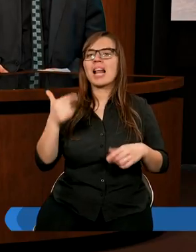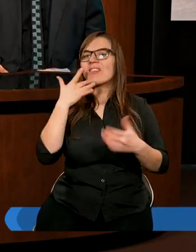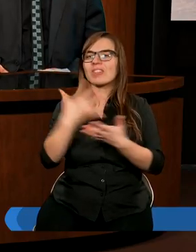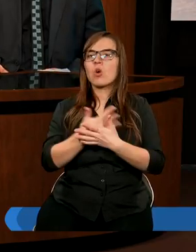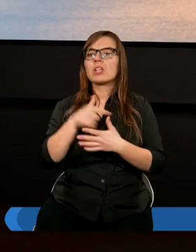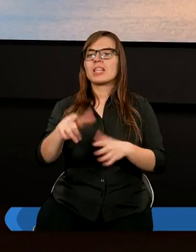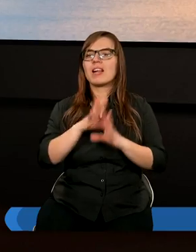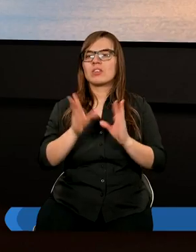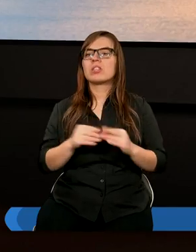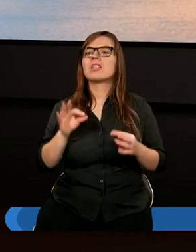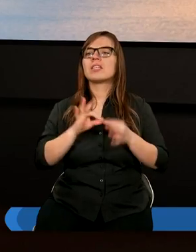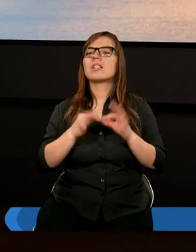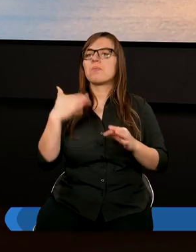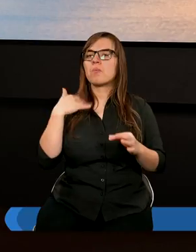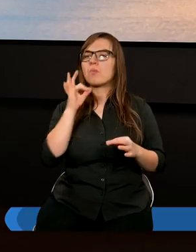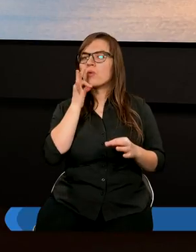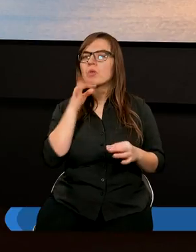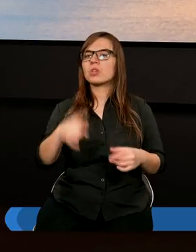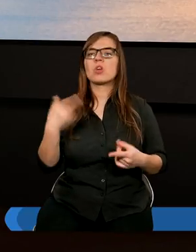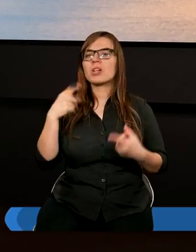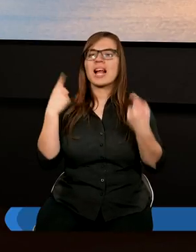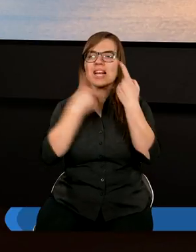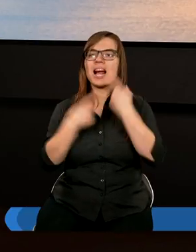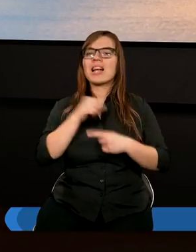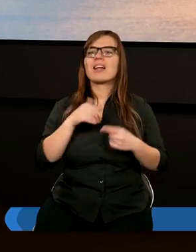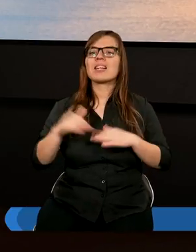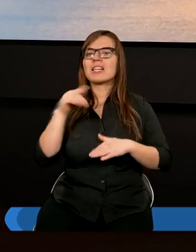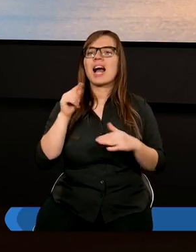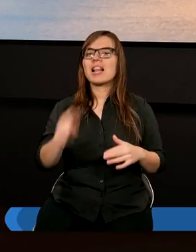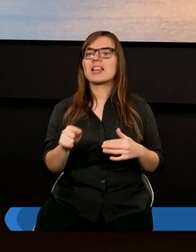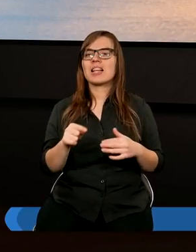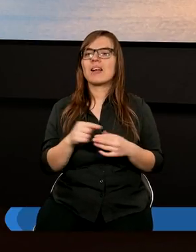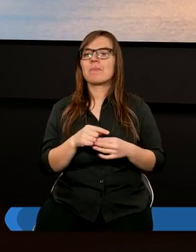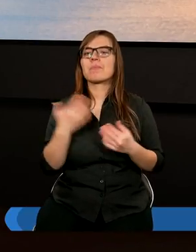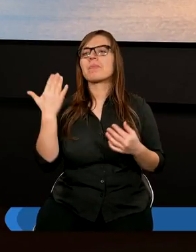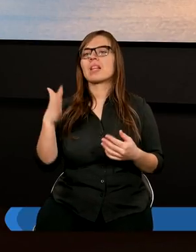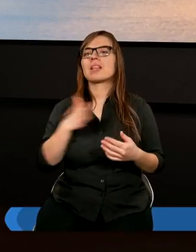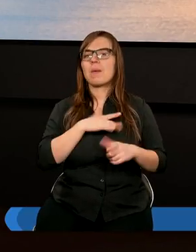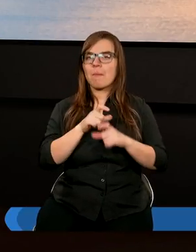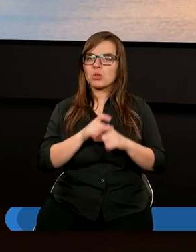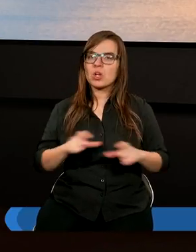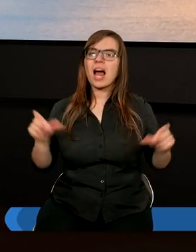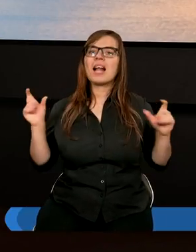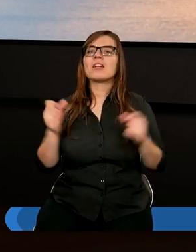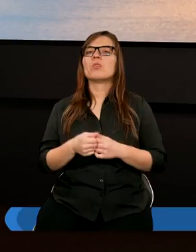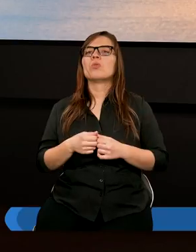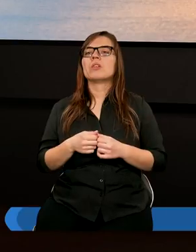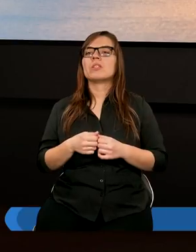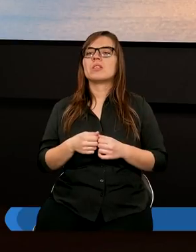wykorzystać. I kiedy byłem młody, to się nie zastanawiałem nad tym, ile mam czasu.